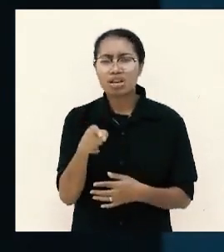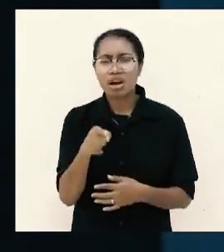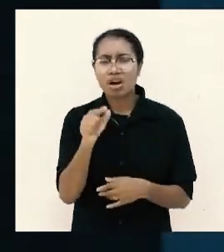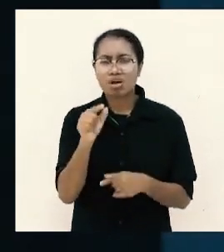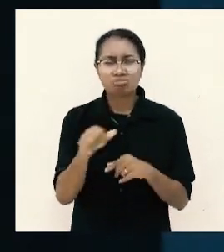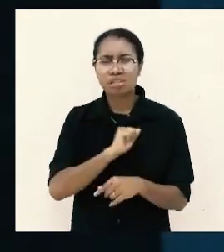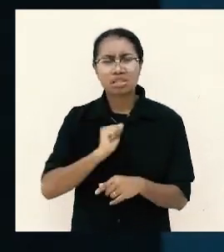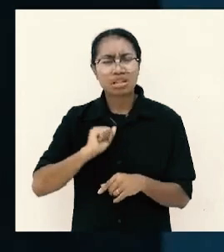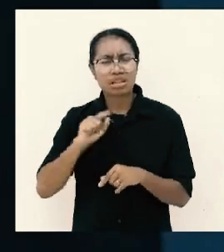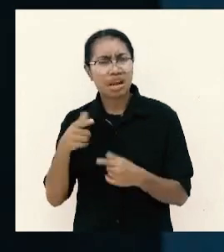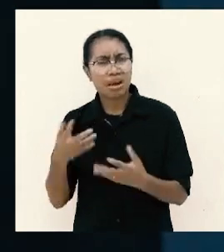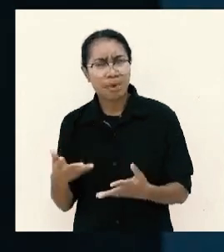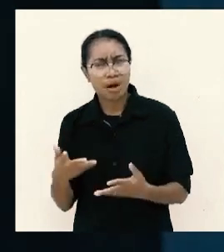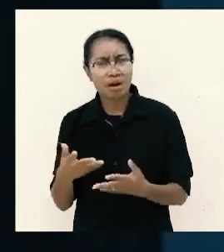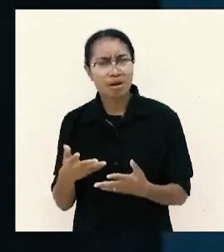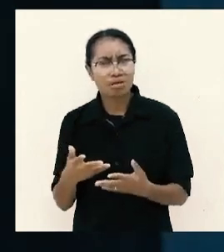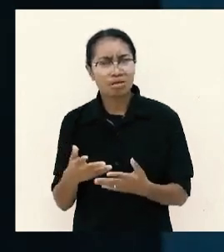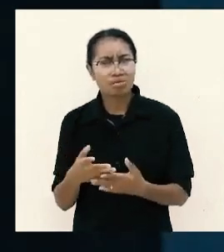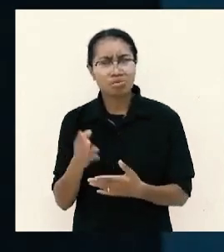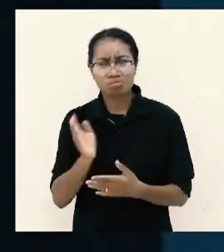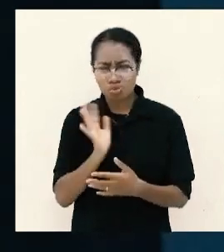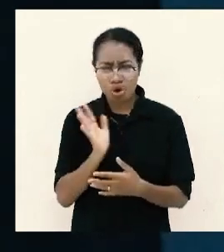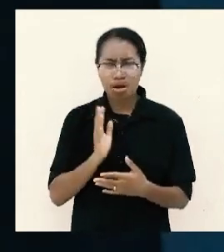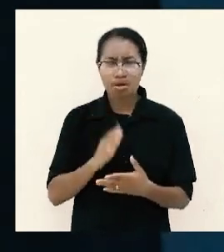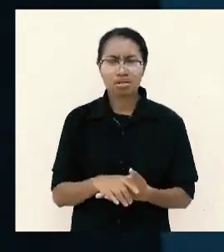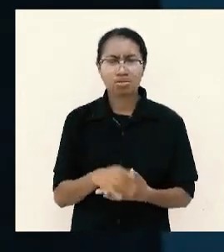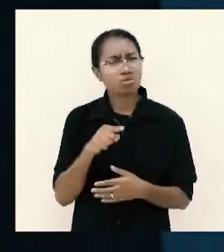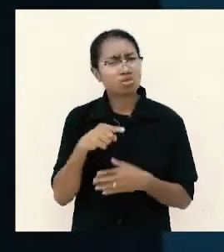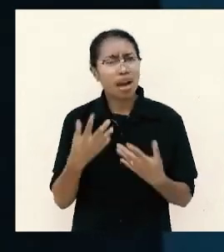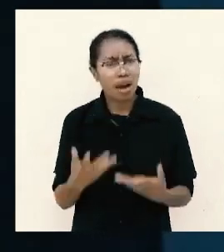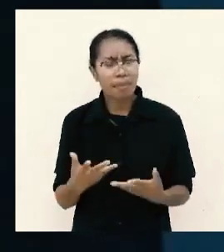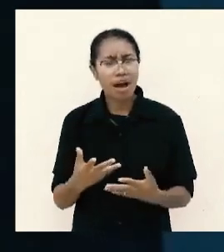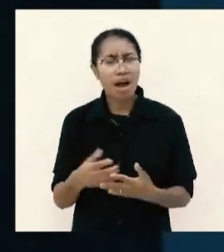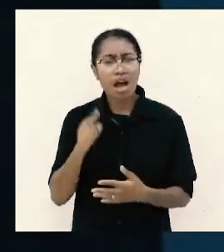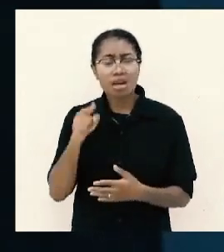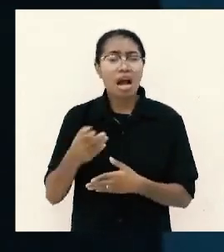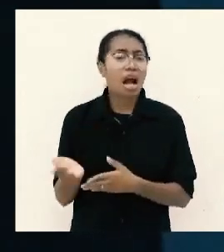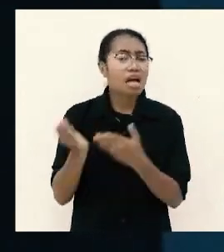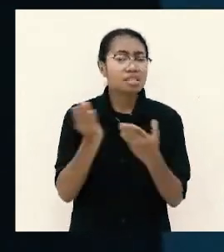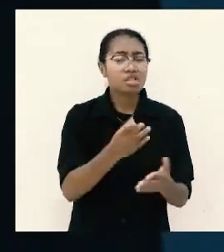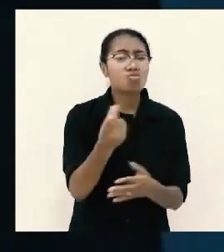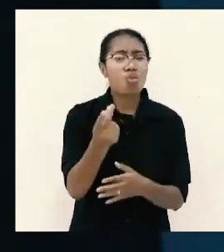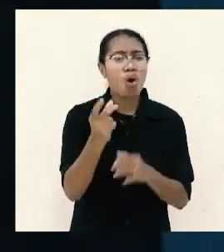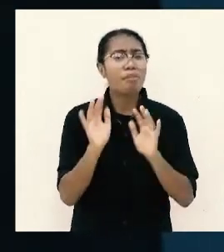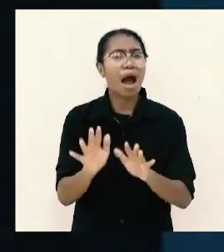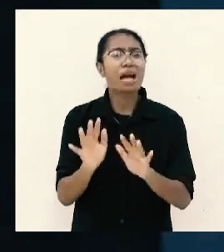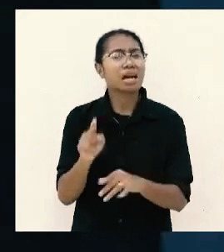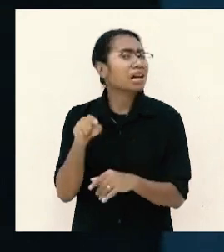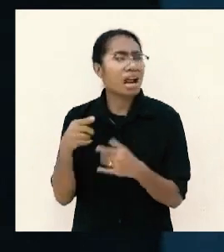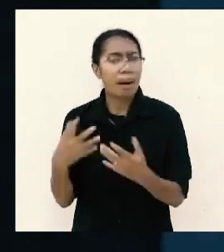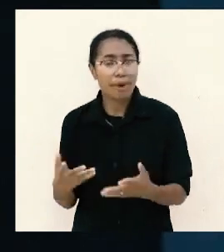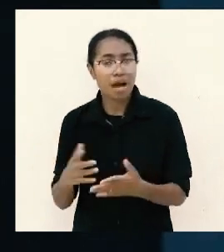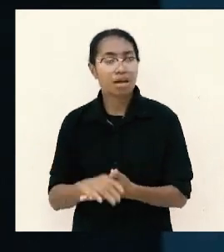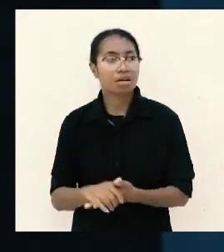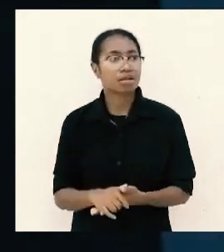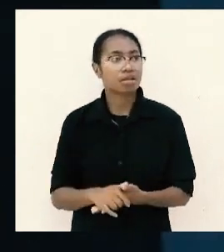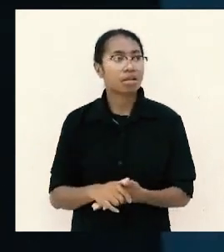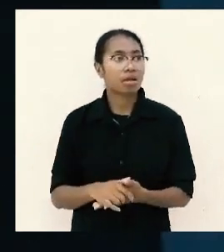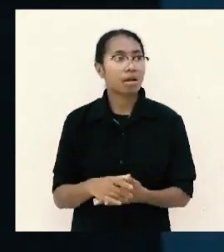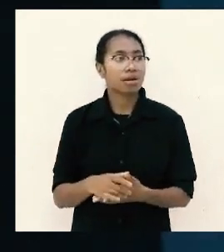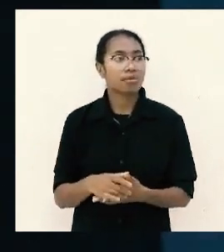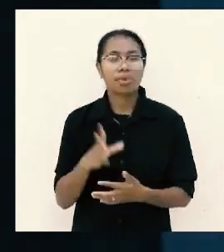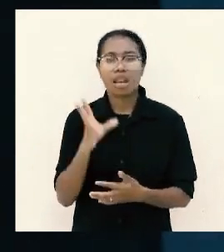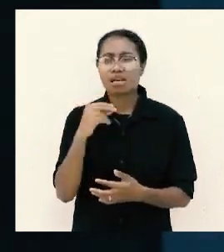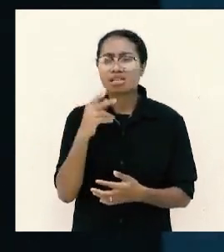apakah anda pengagum Jim Baker tidak juga terus kenapa anda beri begitu banyak duit saya tiap hari lihat orang